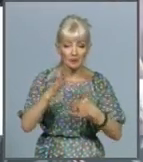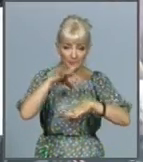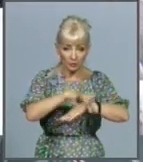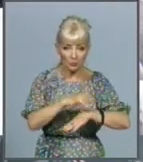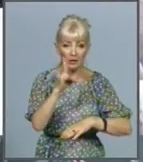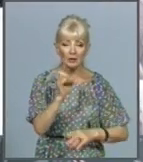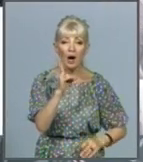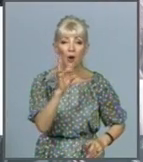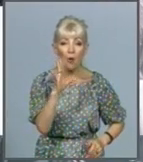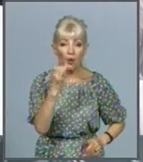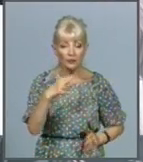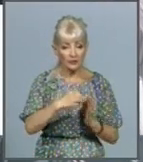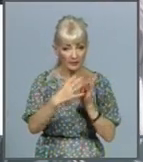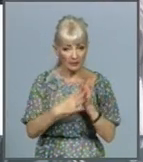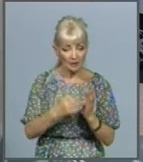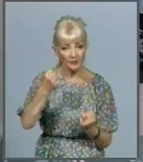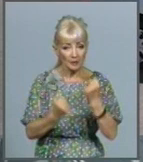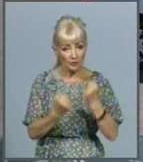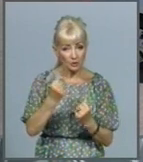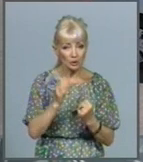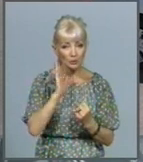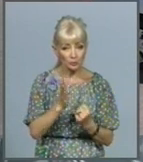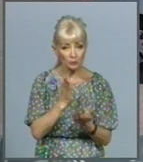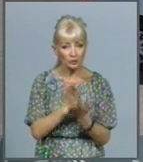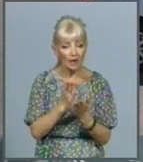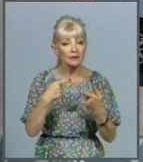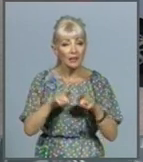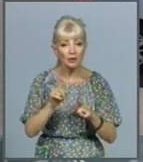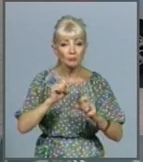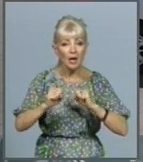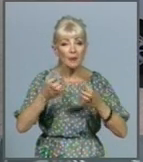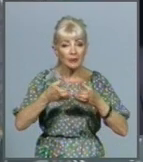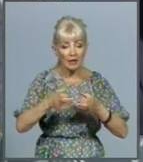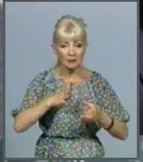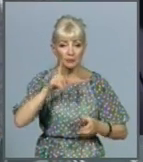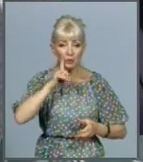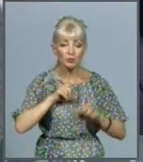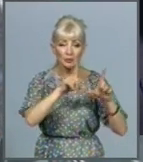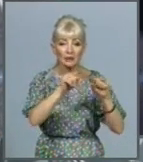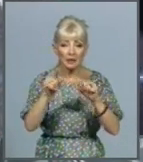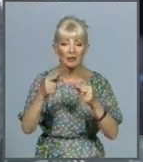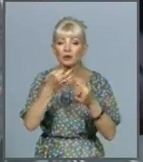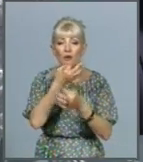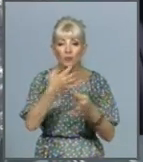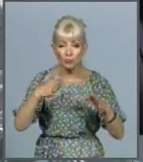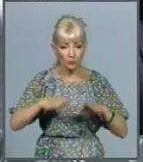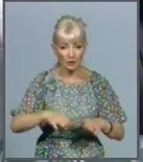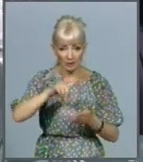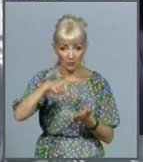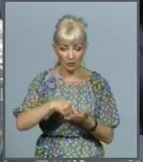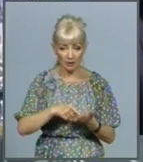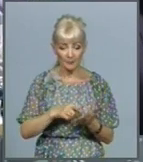Автомобілі базуватимуться так, щоб бригаді було зручно доїхати в будь-яку точку міста. Приїжджає бригада, приїжджає з